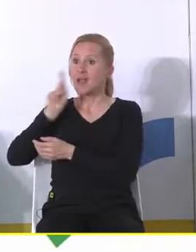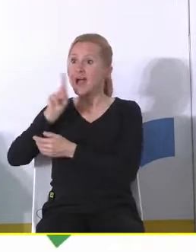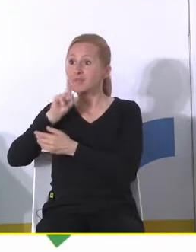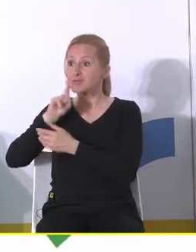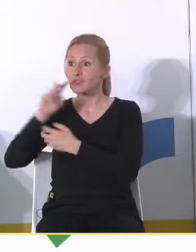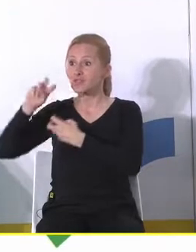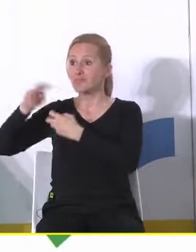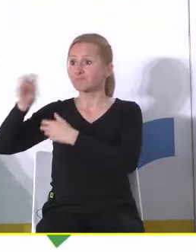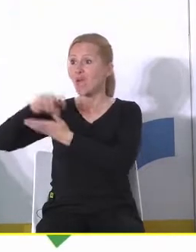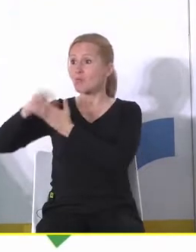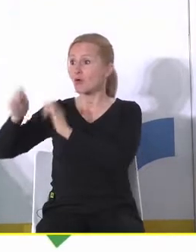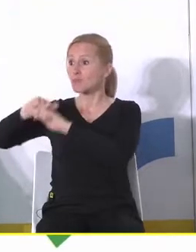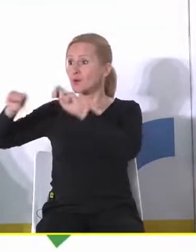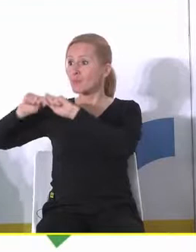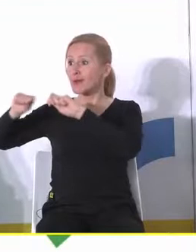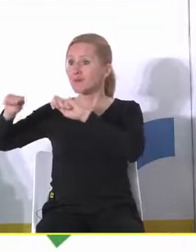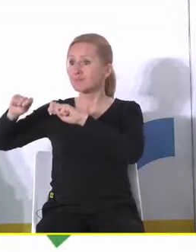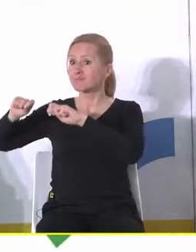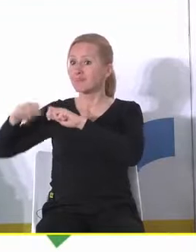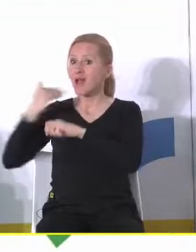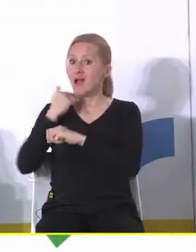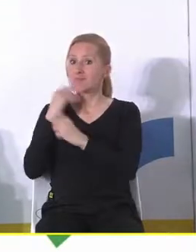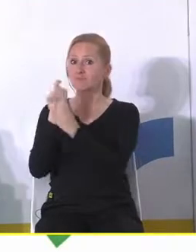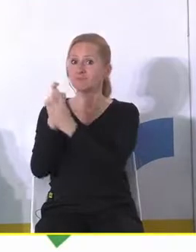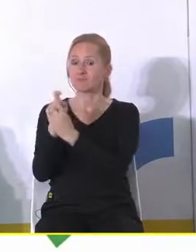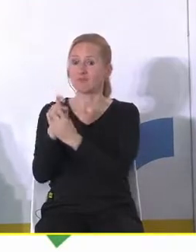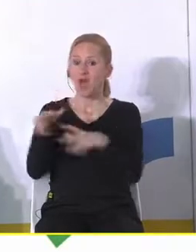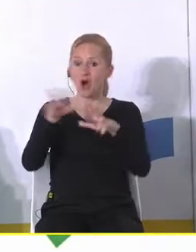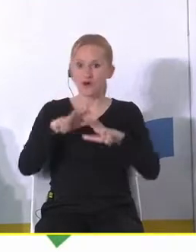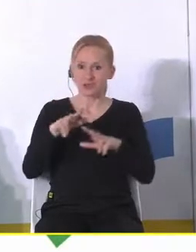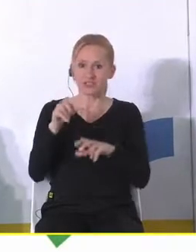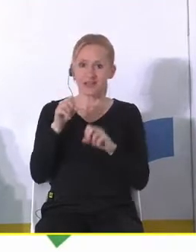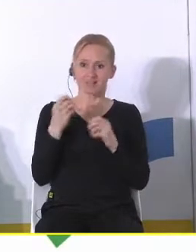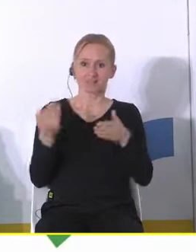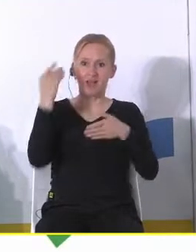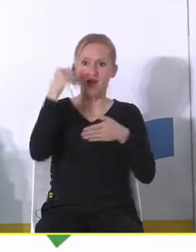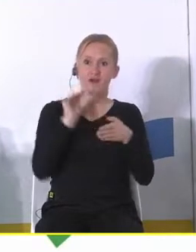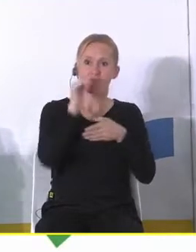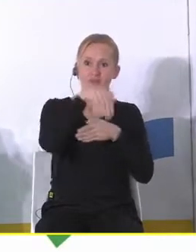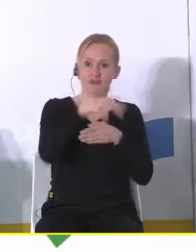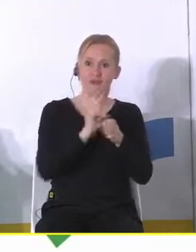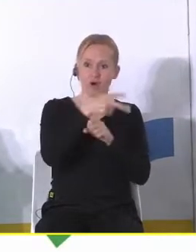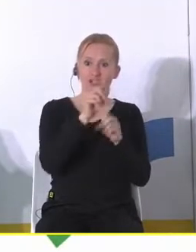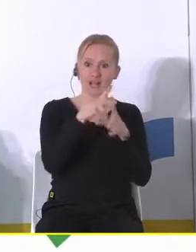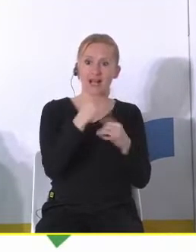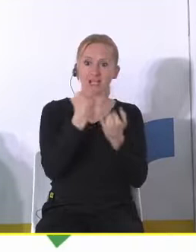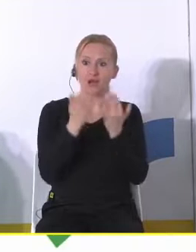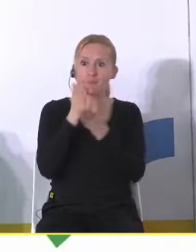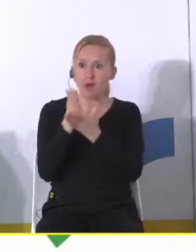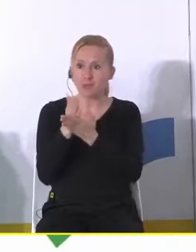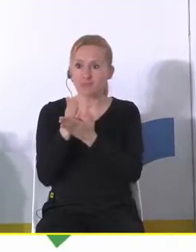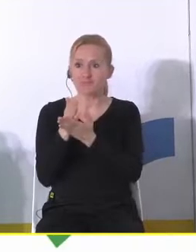alkoholowych tak i to tak wygląda czyli rodzina jak tam wchodzi no to jest jeszcze rodziną ale jak już się tam podejmuje interwencję